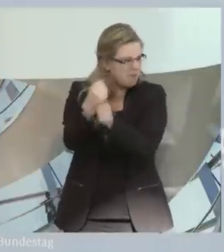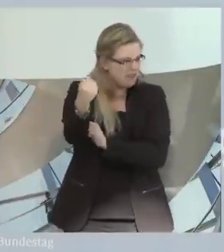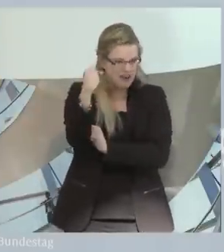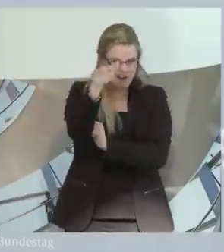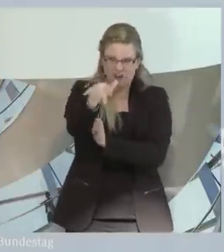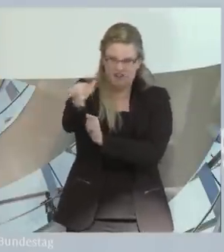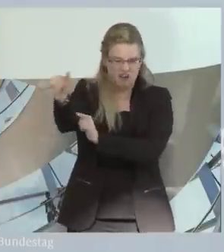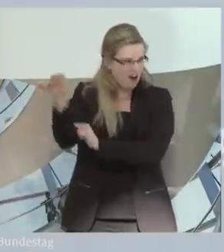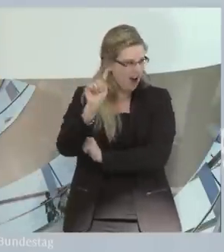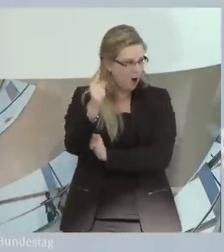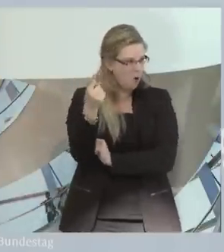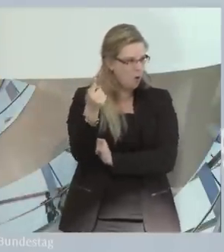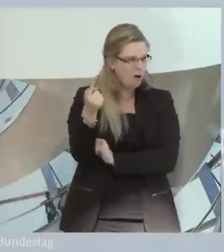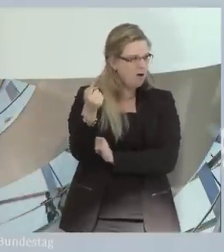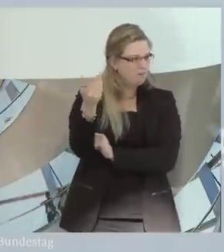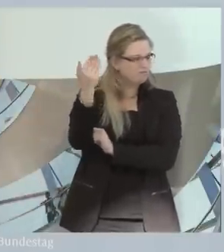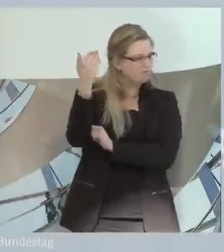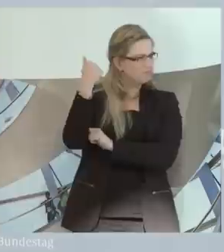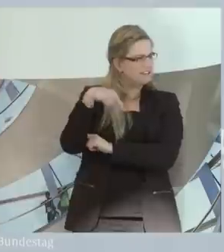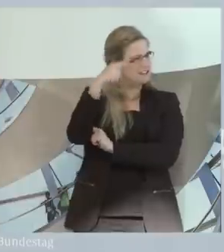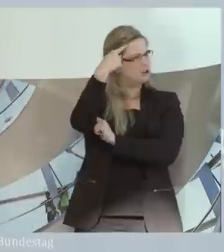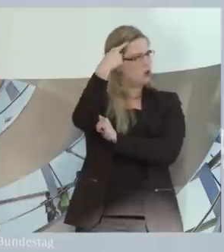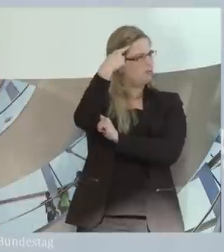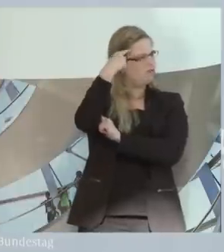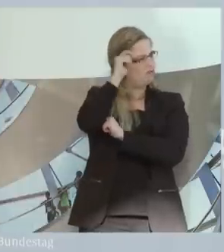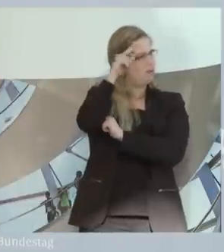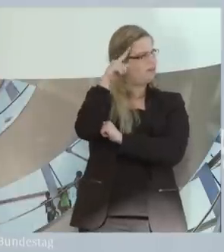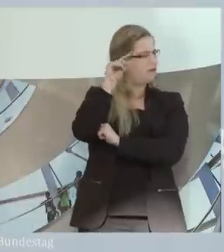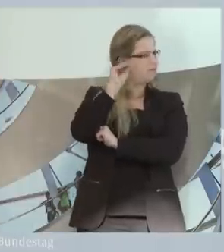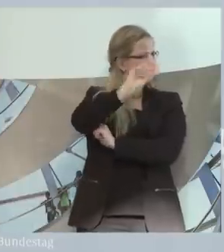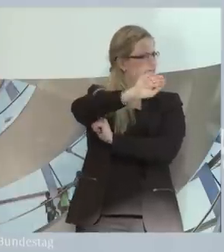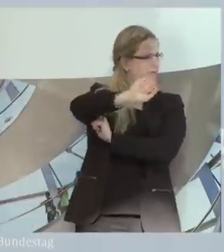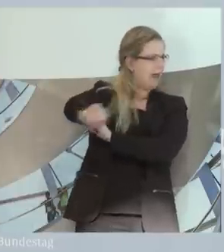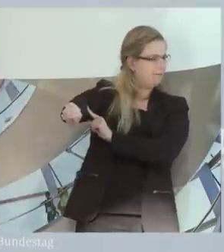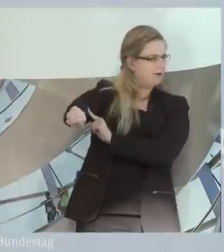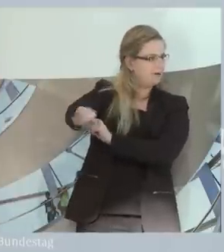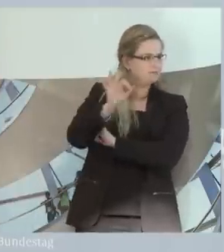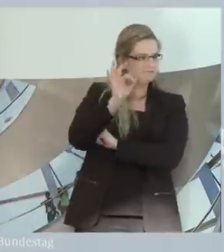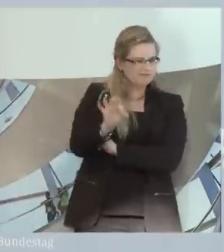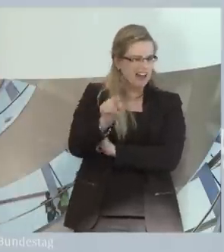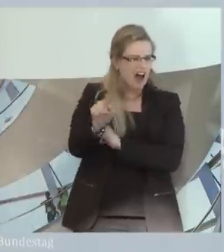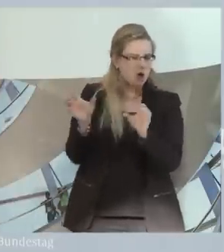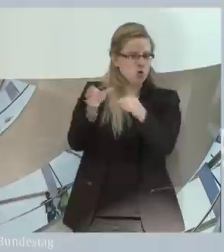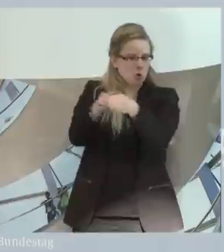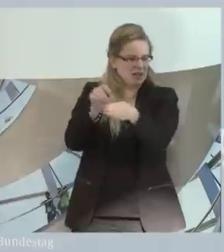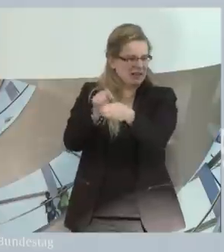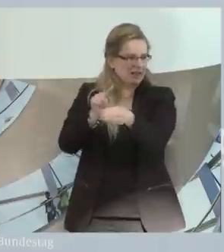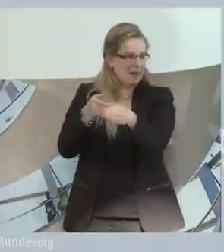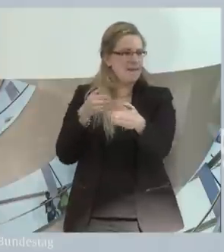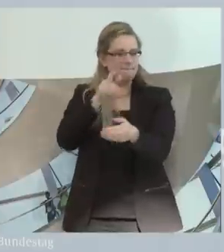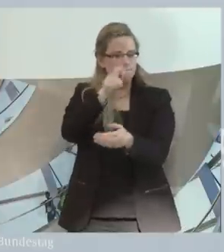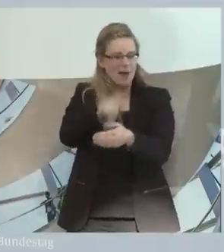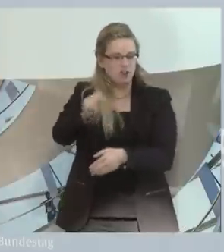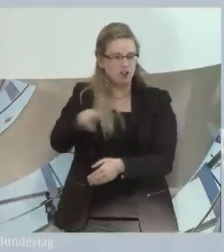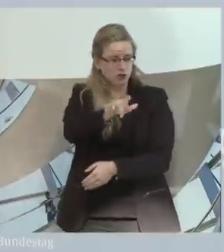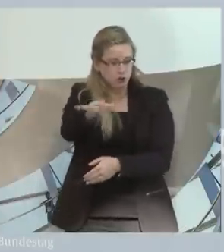die man bisher mental zumindest ausgeschlossen hat. Und dazu zählen die Menschen mit Behinderungen. Und